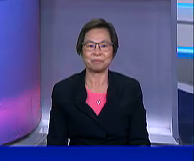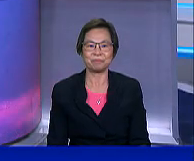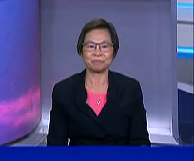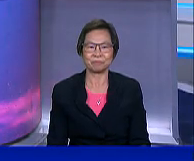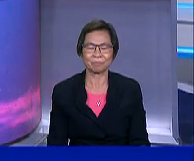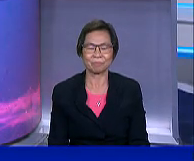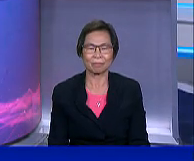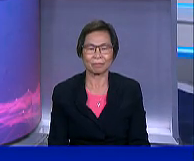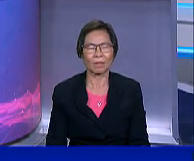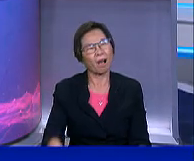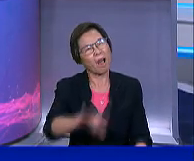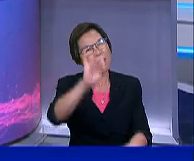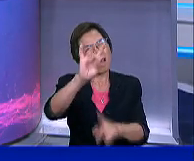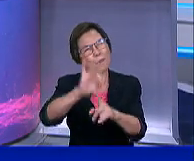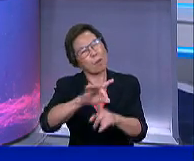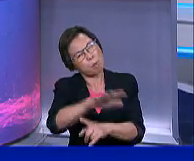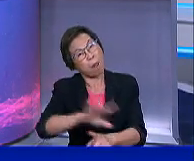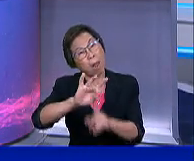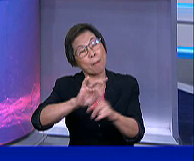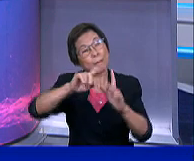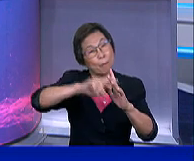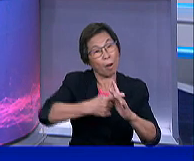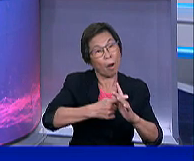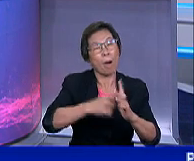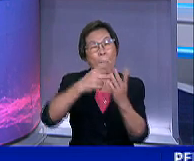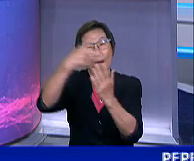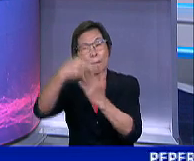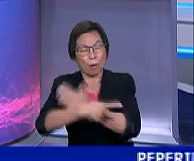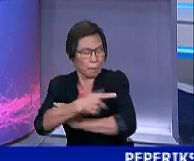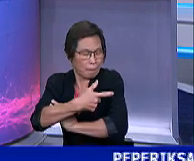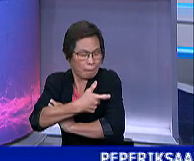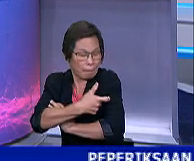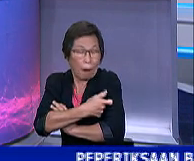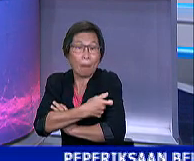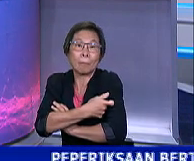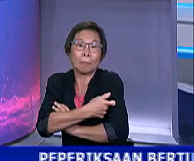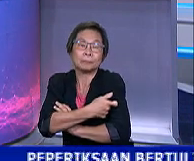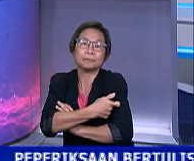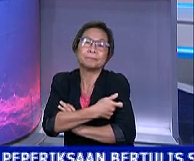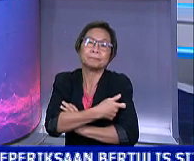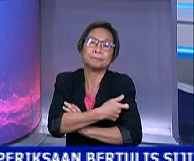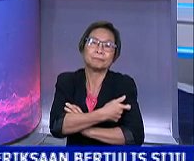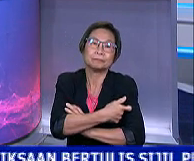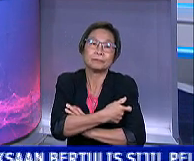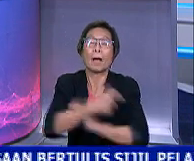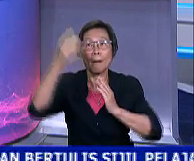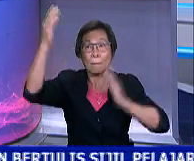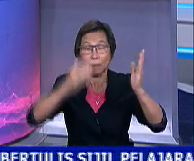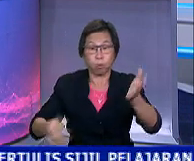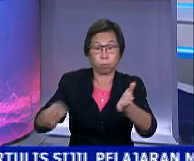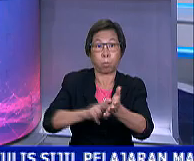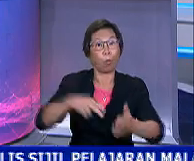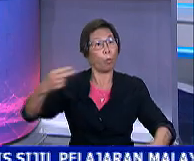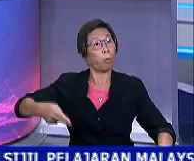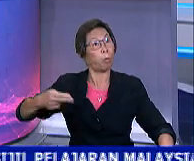Selepas hampir 8 bulan pelaksanaan program imunisasi COVID-19 kebangsaan PICK, Malaysia mencatat